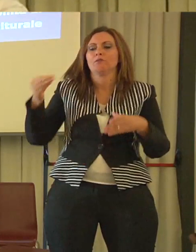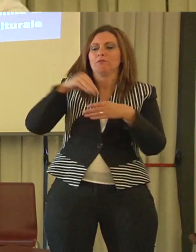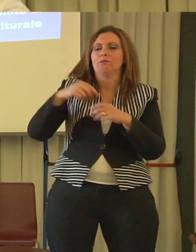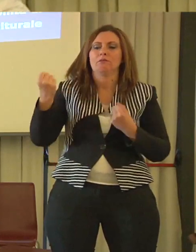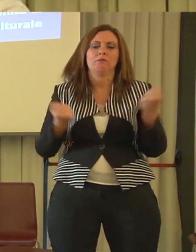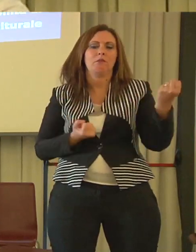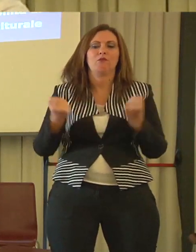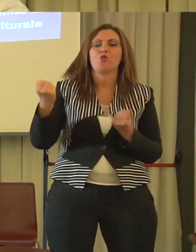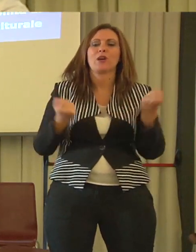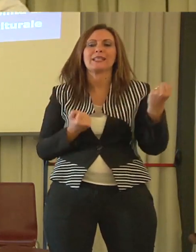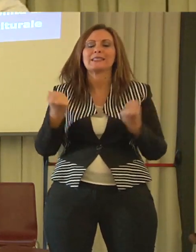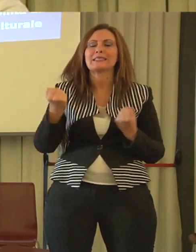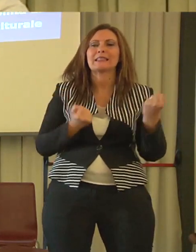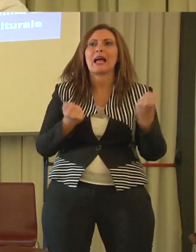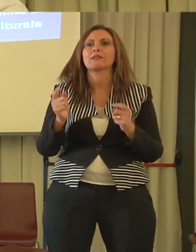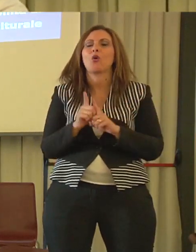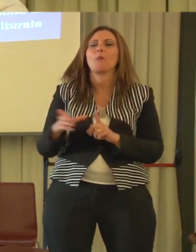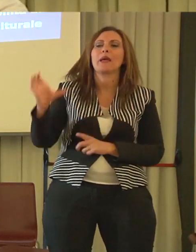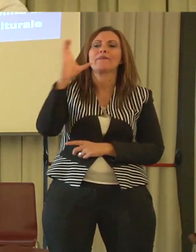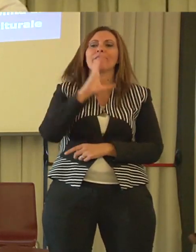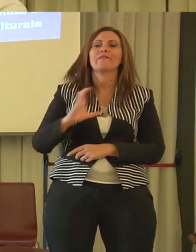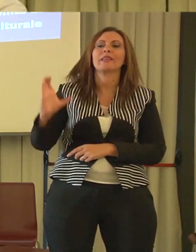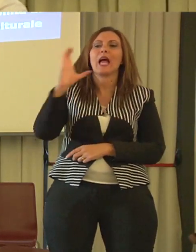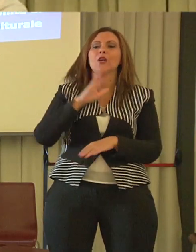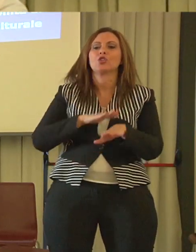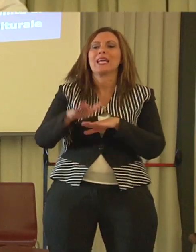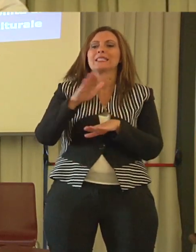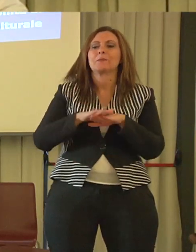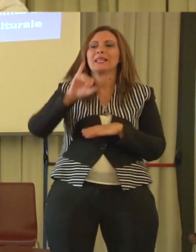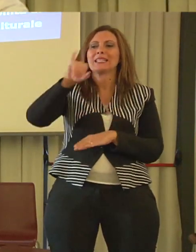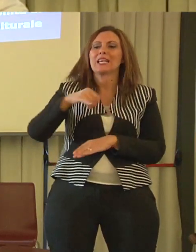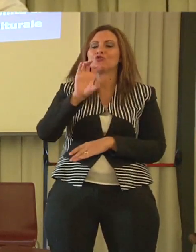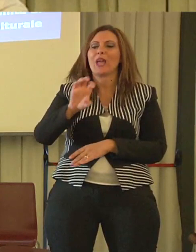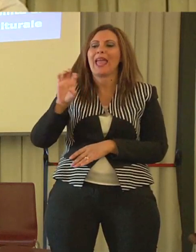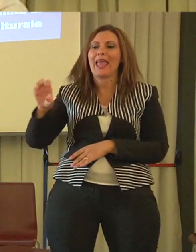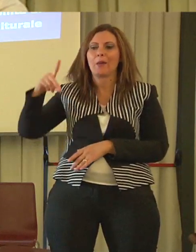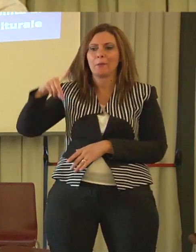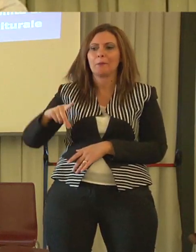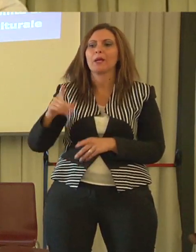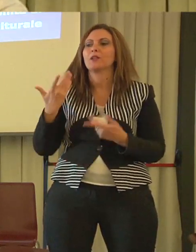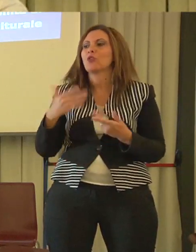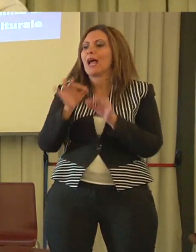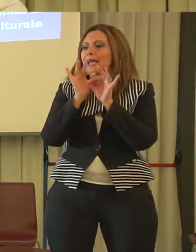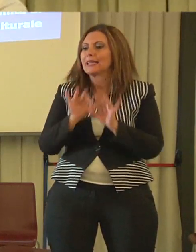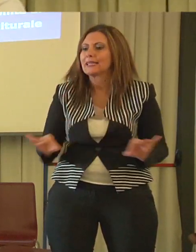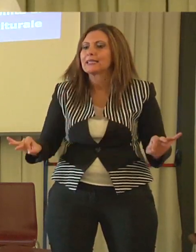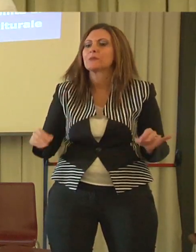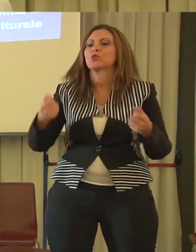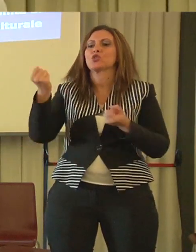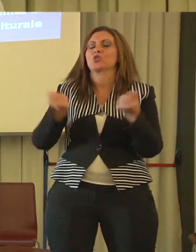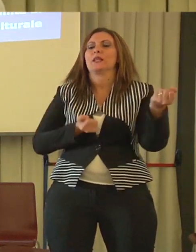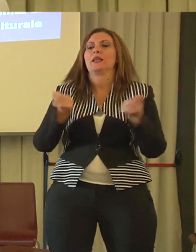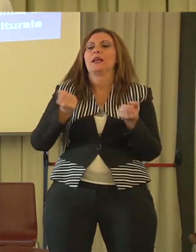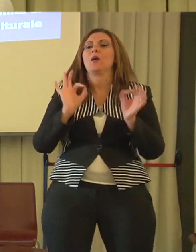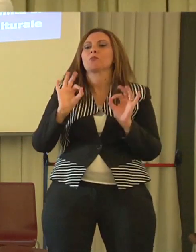un'esperienza di viaggio su jeep messi a disposizione da Jeep Italia, completamente